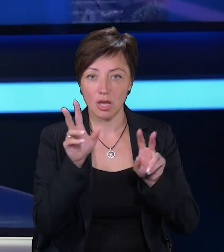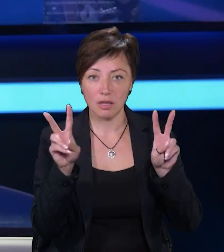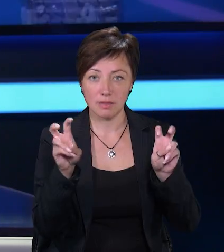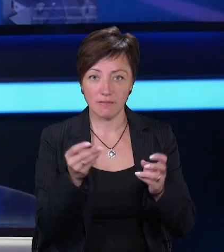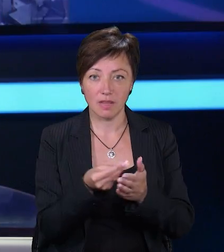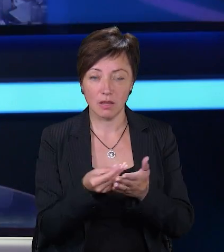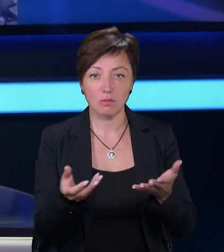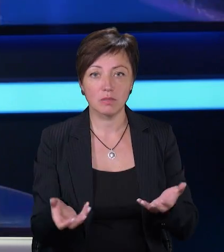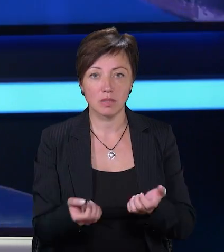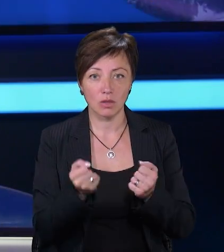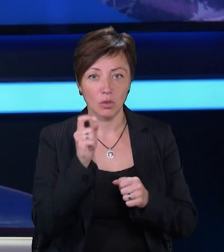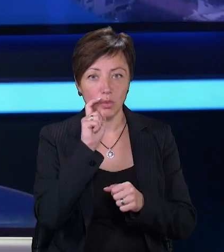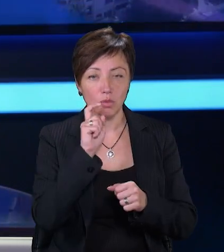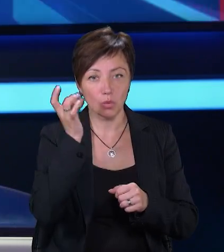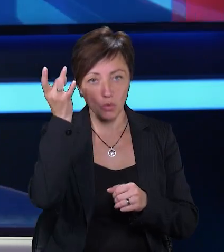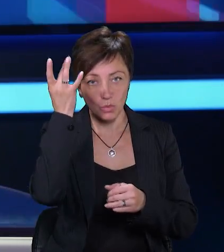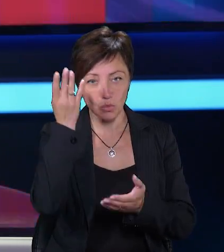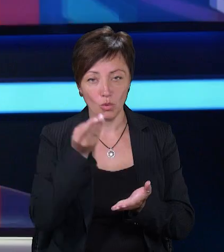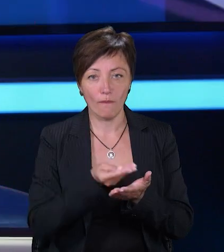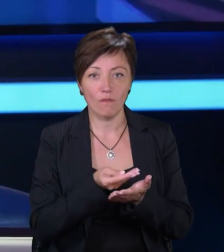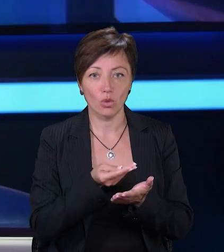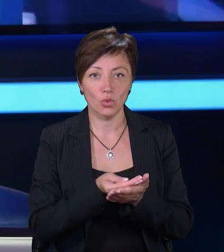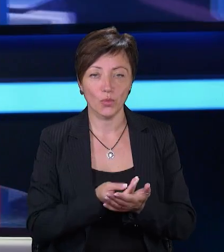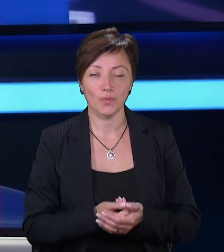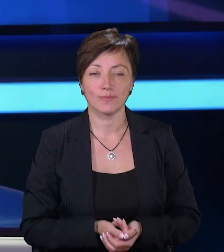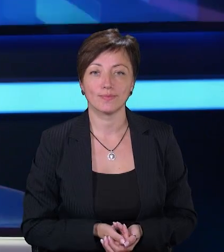фінансової підтримки Українського культурного фонду.